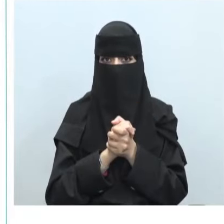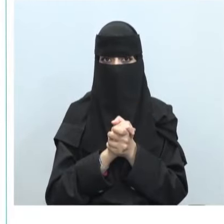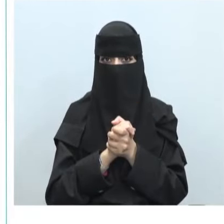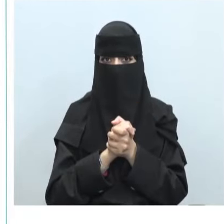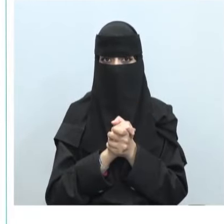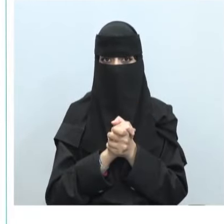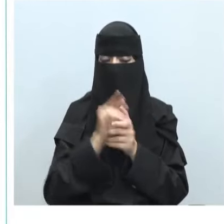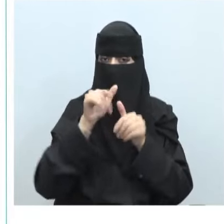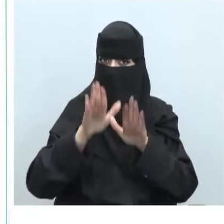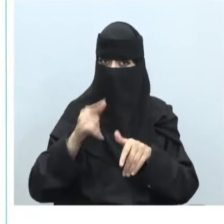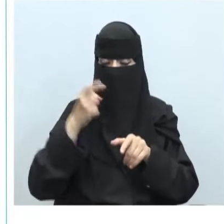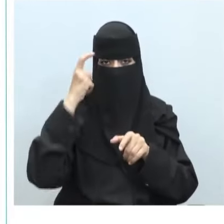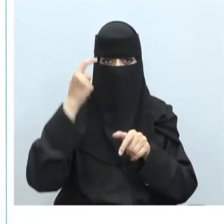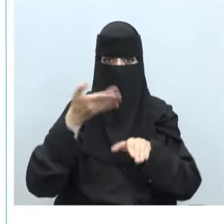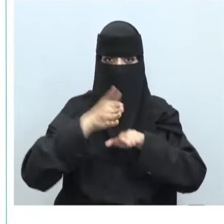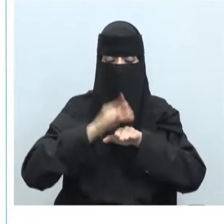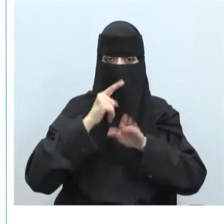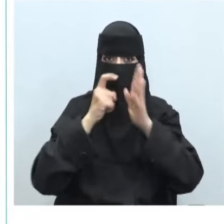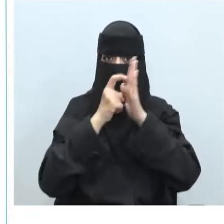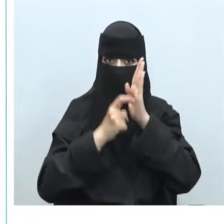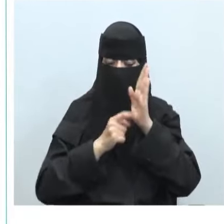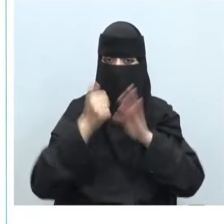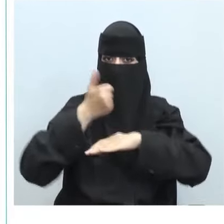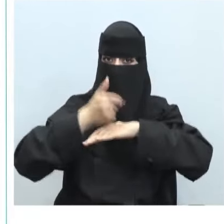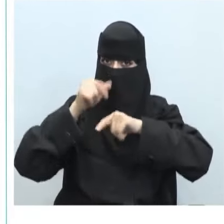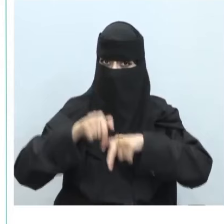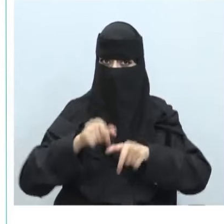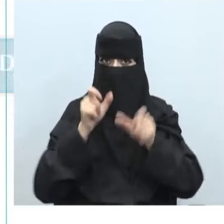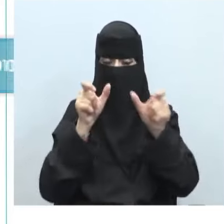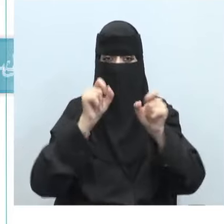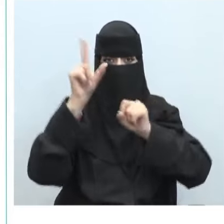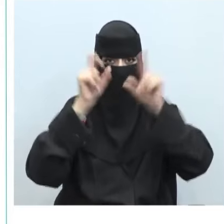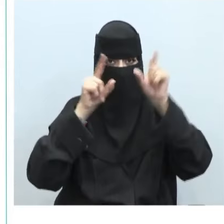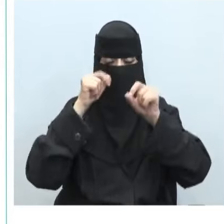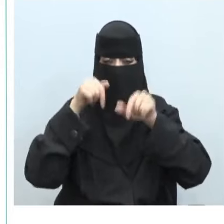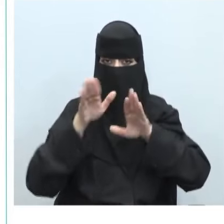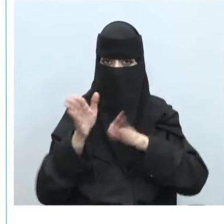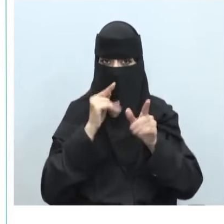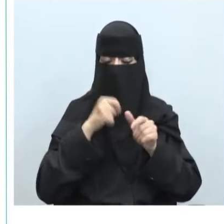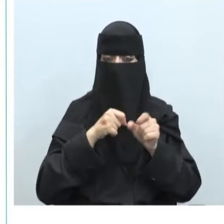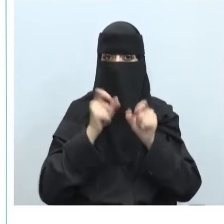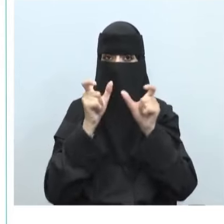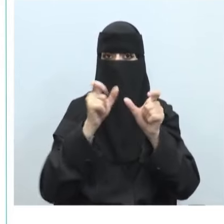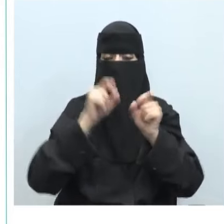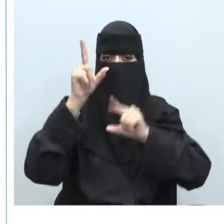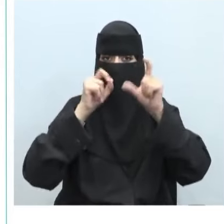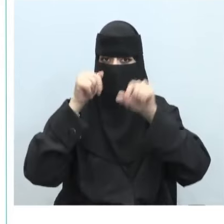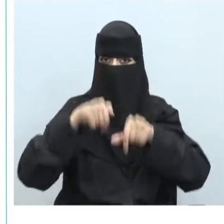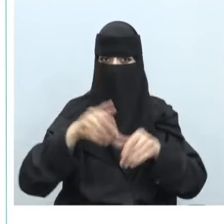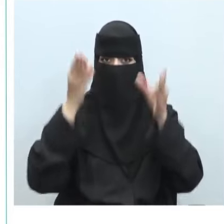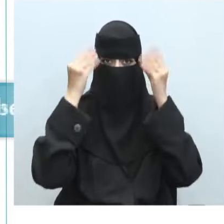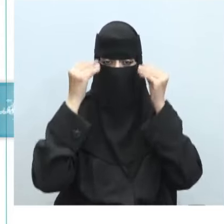أيضا تعرفنا على الضوابط الأساسية للأمن السبراني وضوابط الأمن السبراني